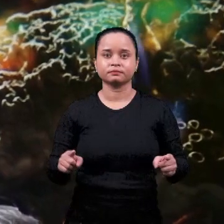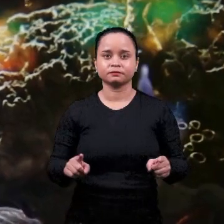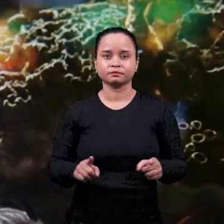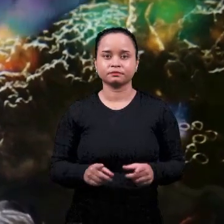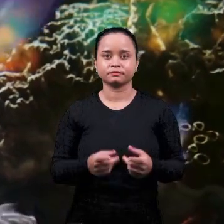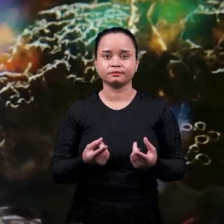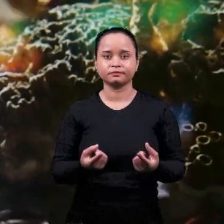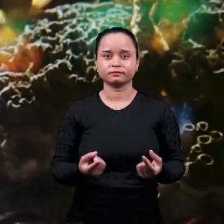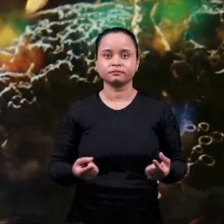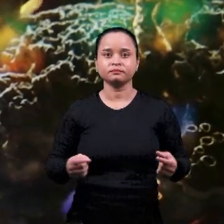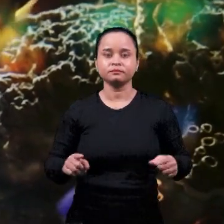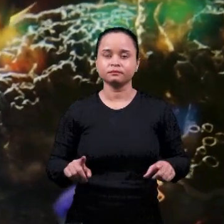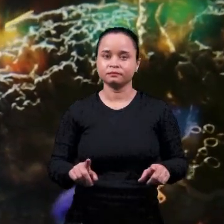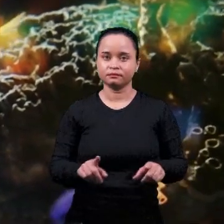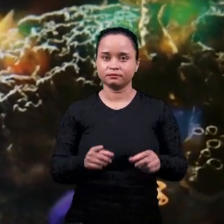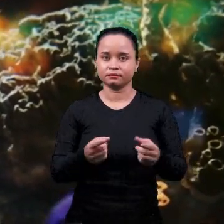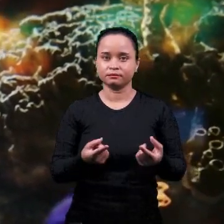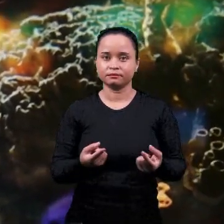Субтитры